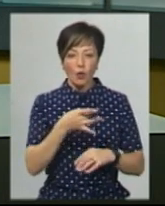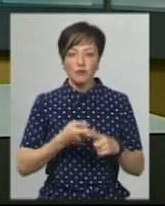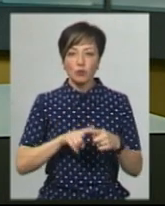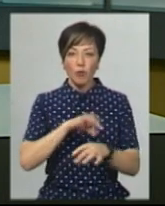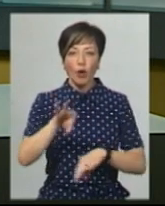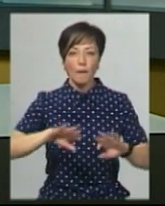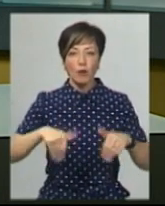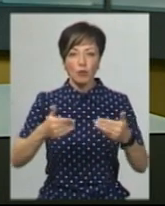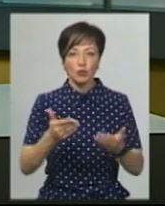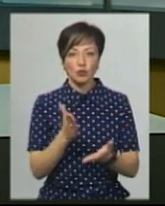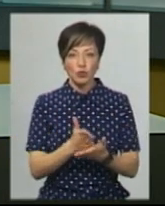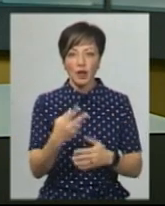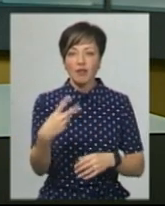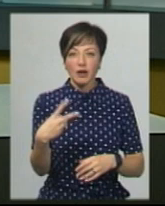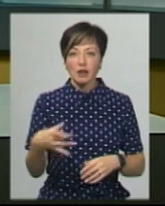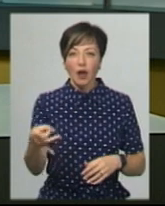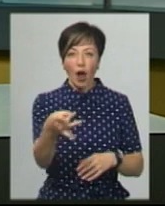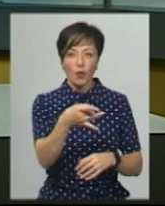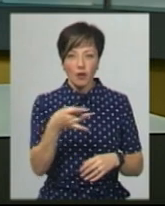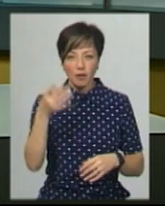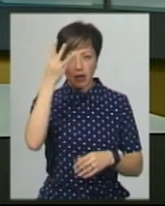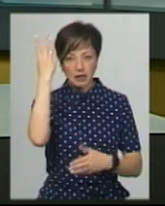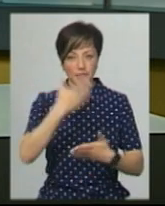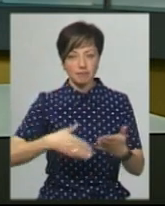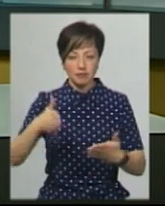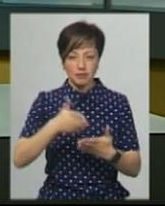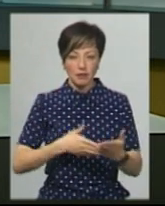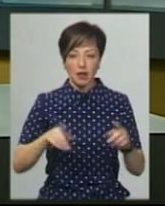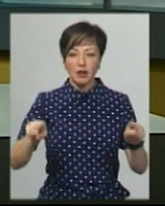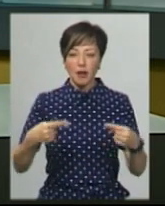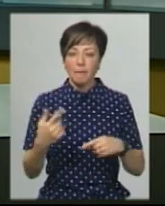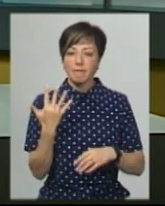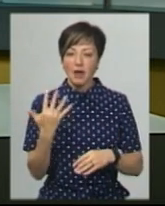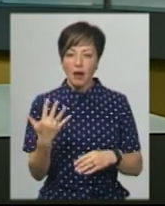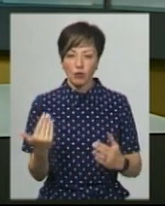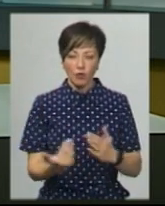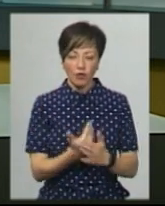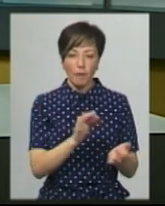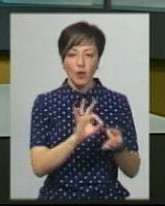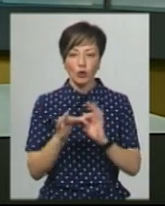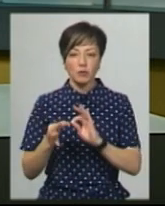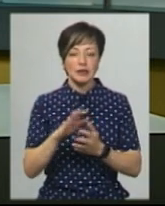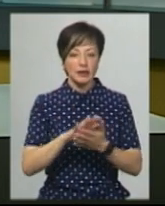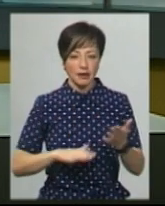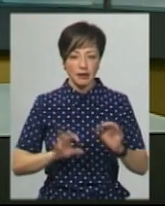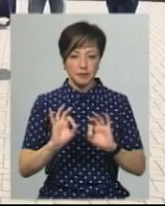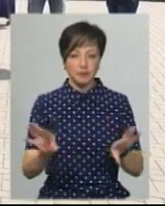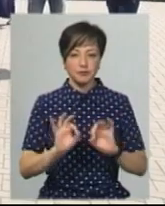проєкті пропонують існуючі 20 районів Хмельниччини ліквідувати та утворити 5 нових. Подробиці у сюжеті.